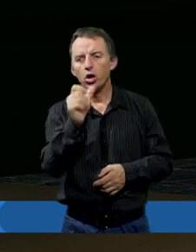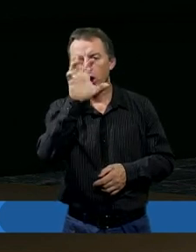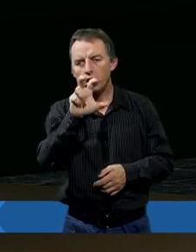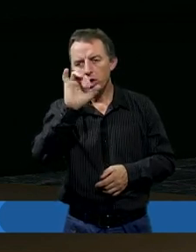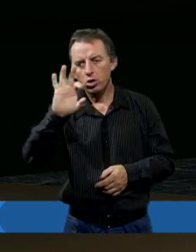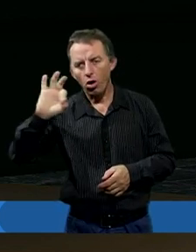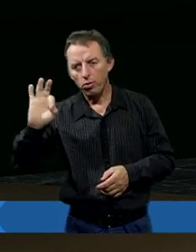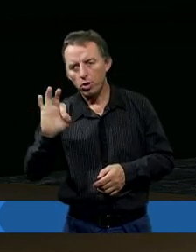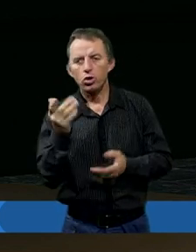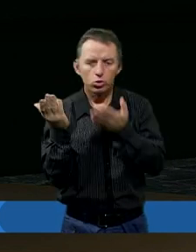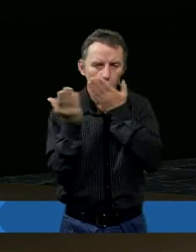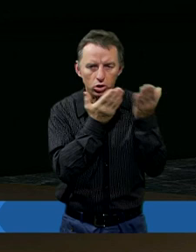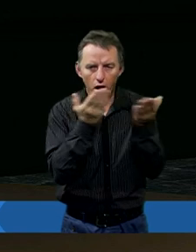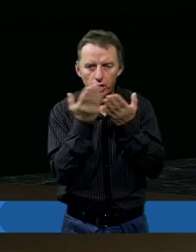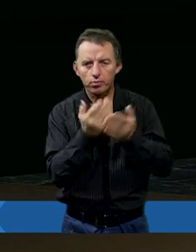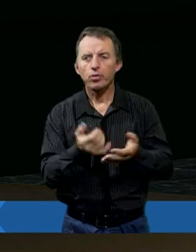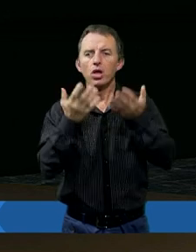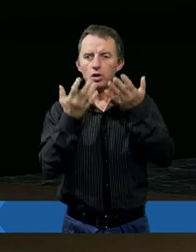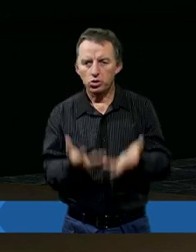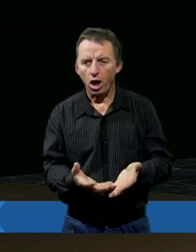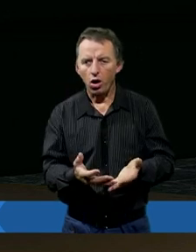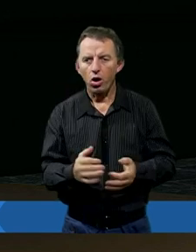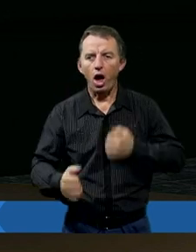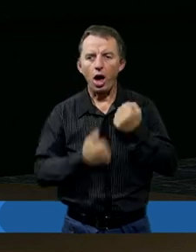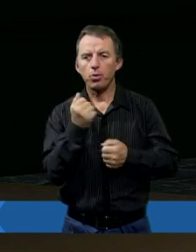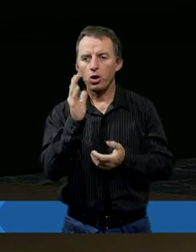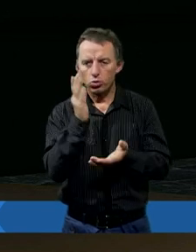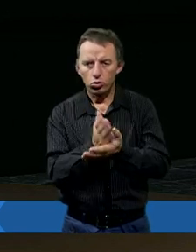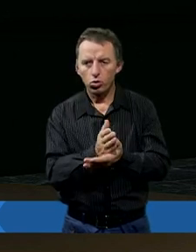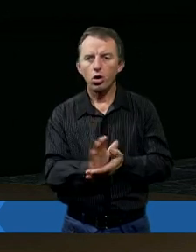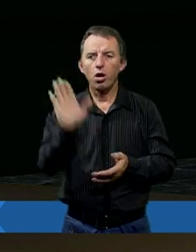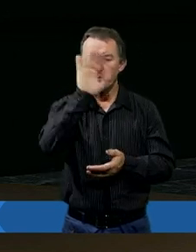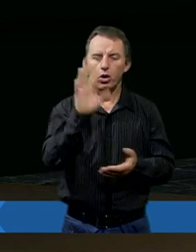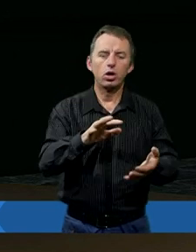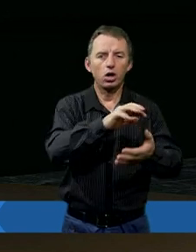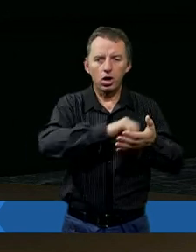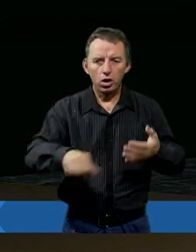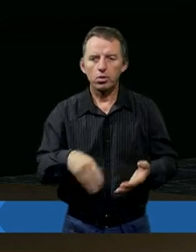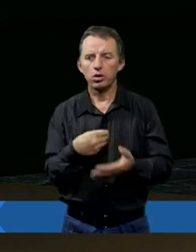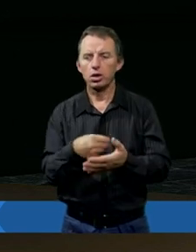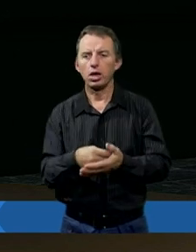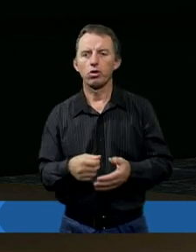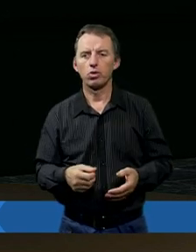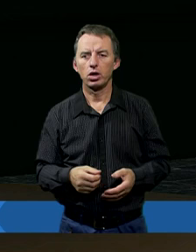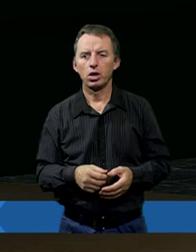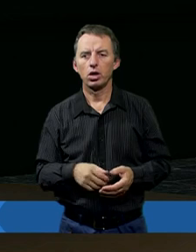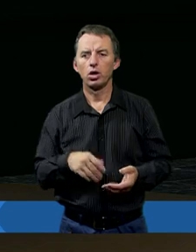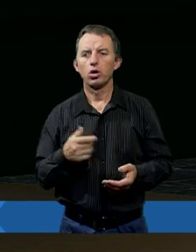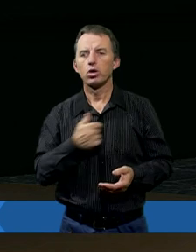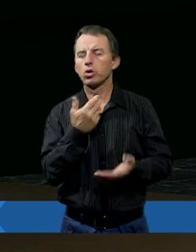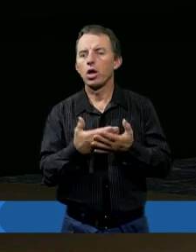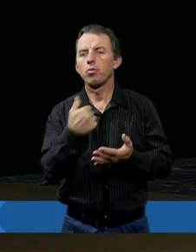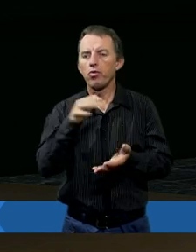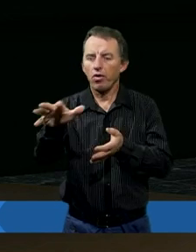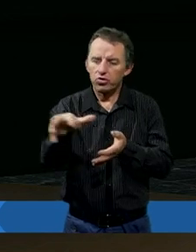czytaliśmy, to chciałby, żeby już go Bóg odstąpił i zaniechał. Tak? Czemuż